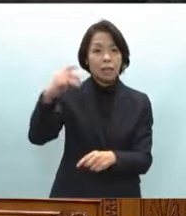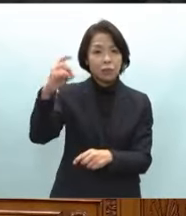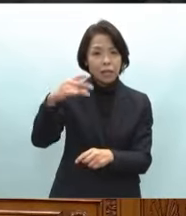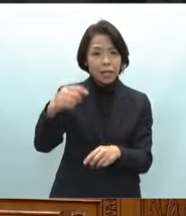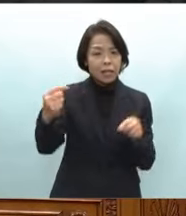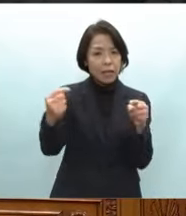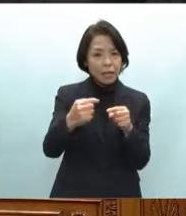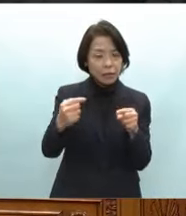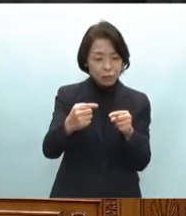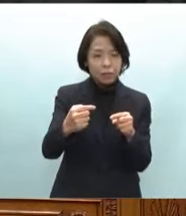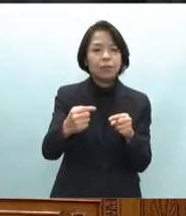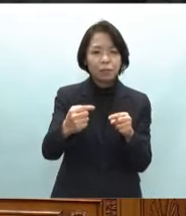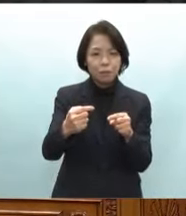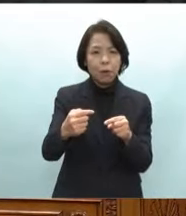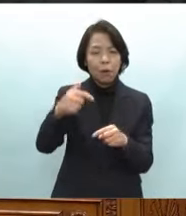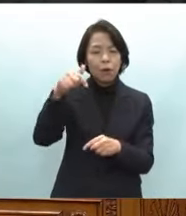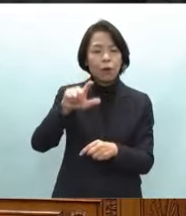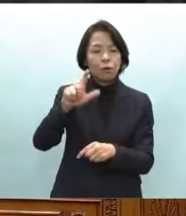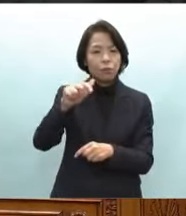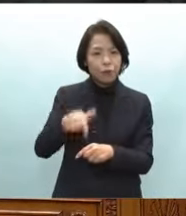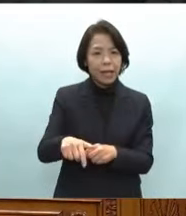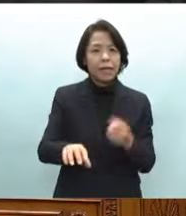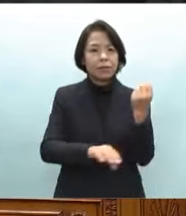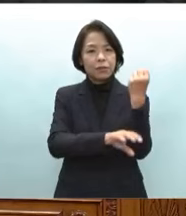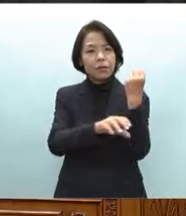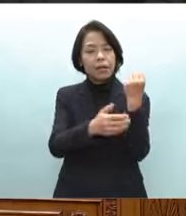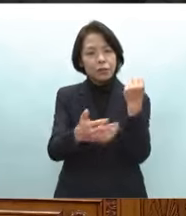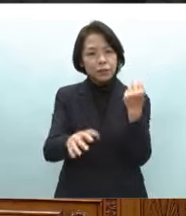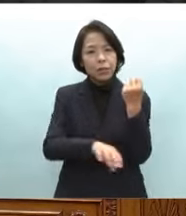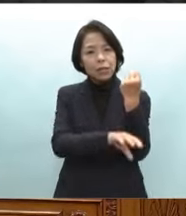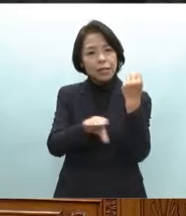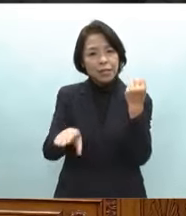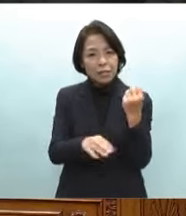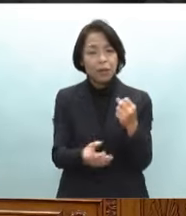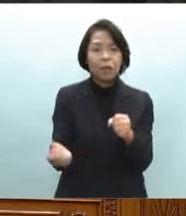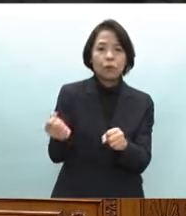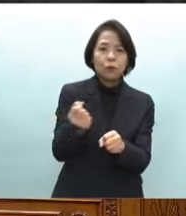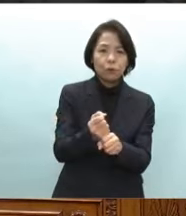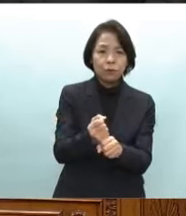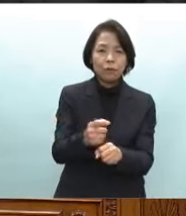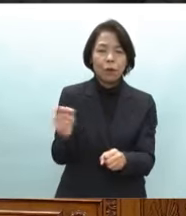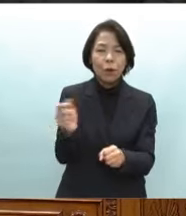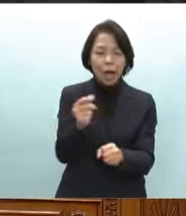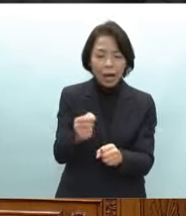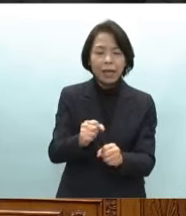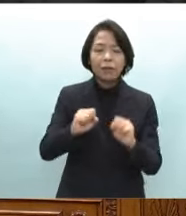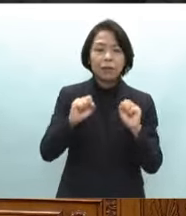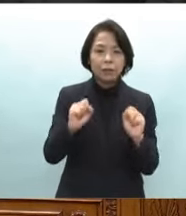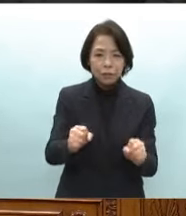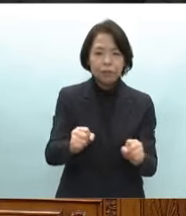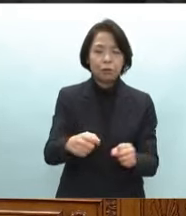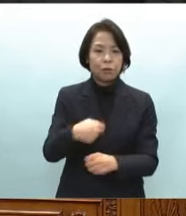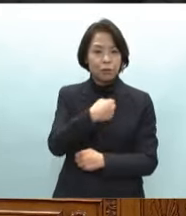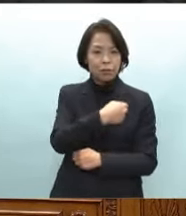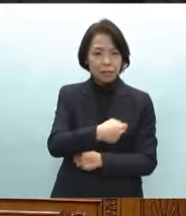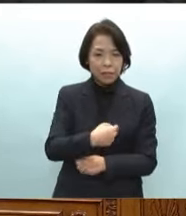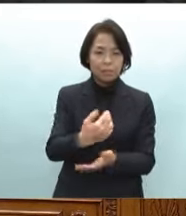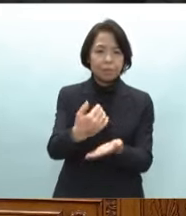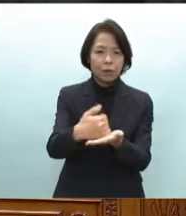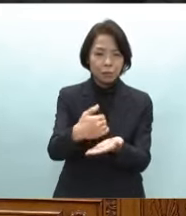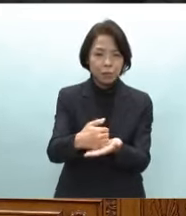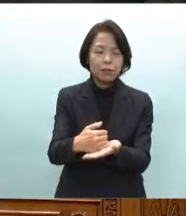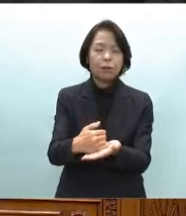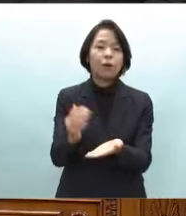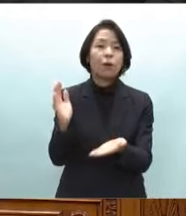上下水道などのライフラインといったインフラの復旧について一刻も早く実現するという意気込みを伺うとともに